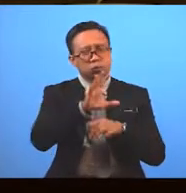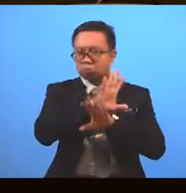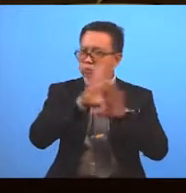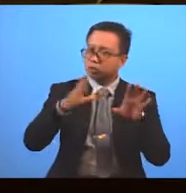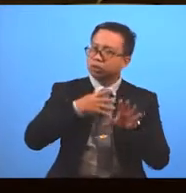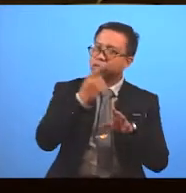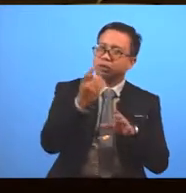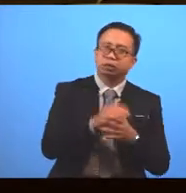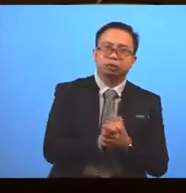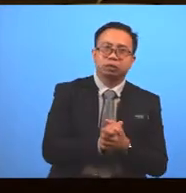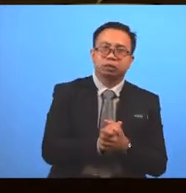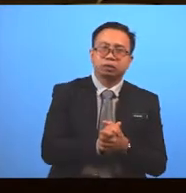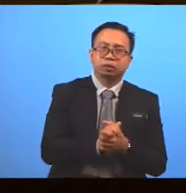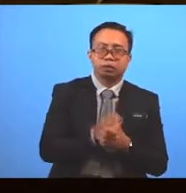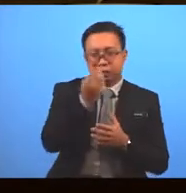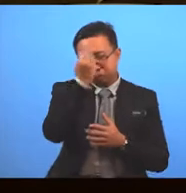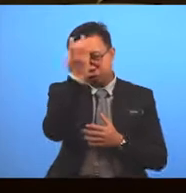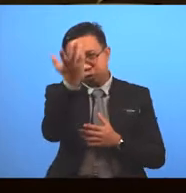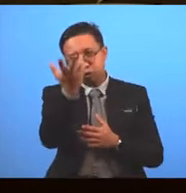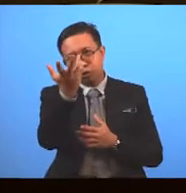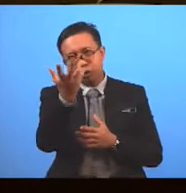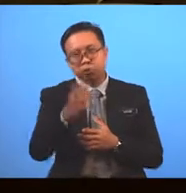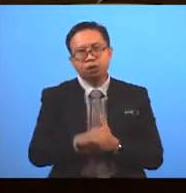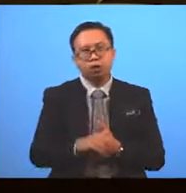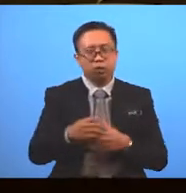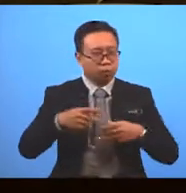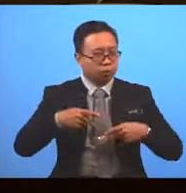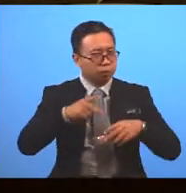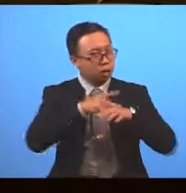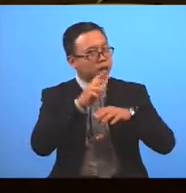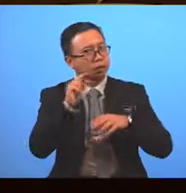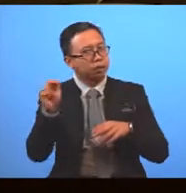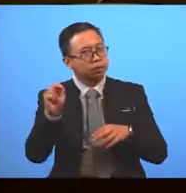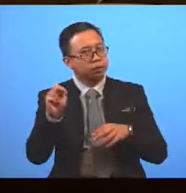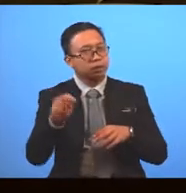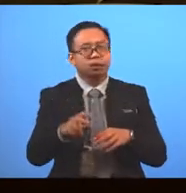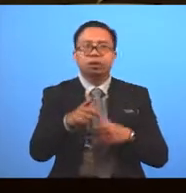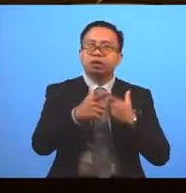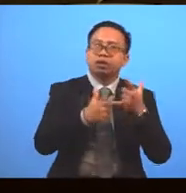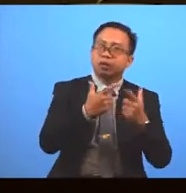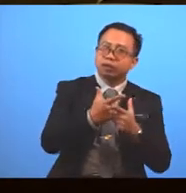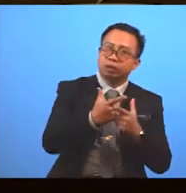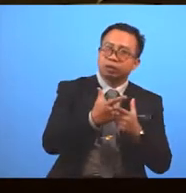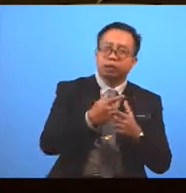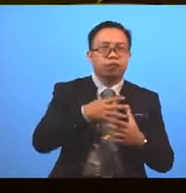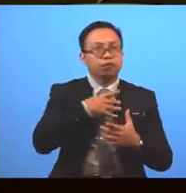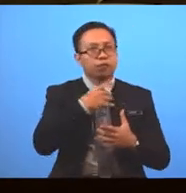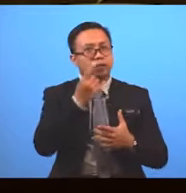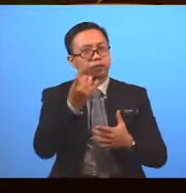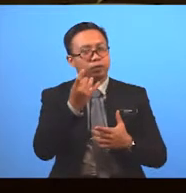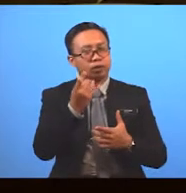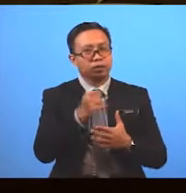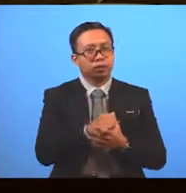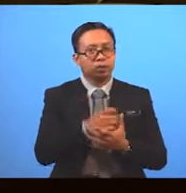Also Mention about The costumes Camera play And your favourite